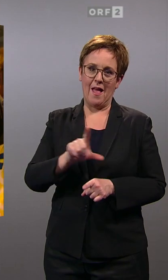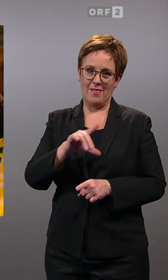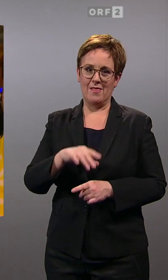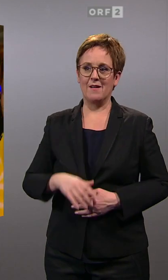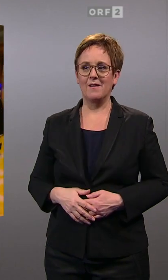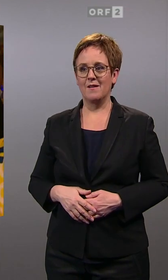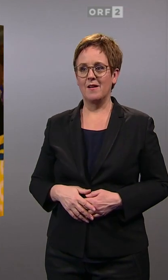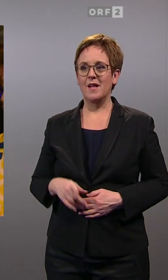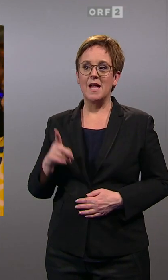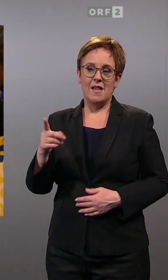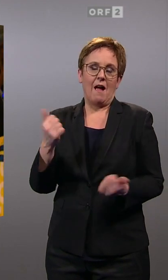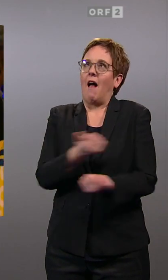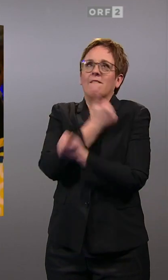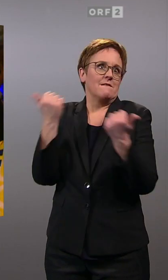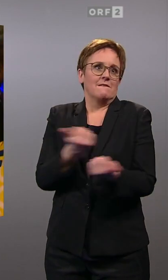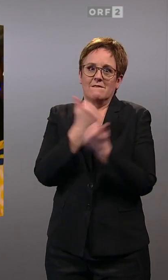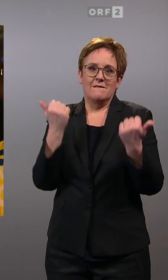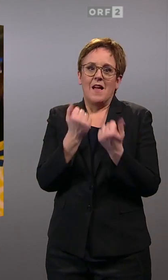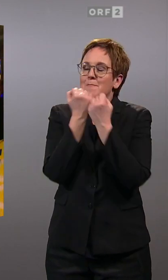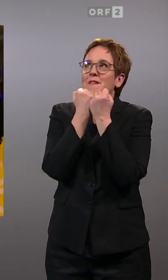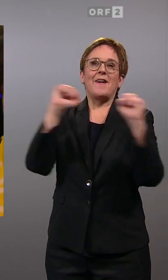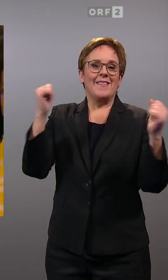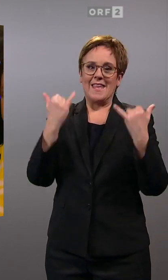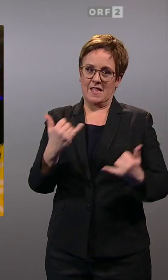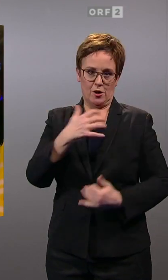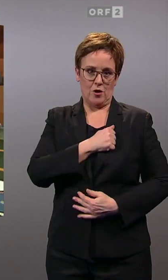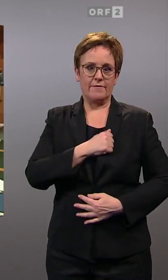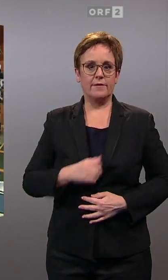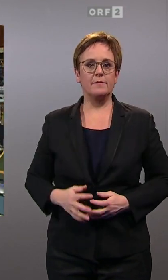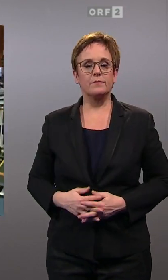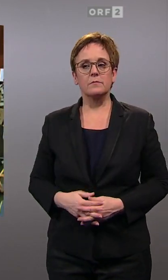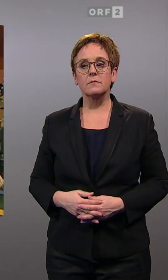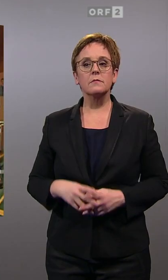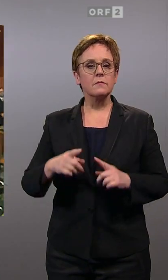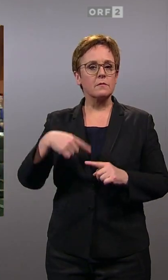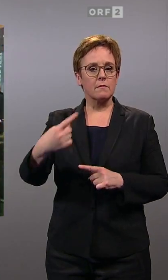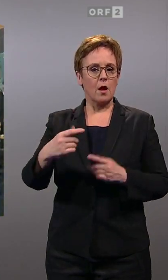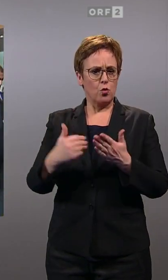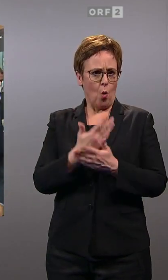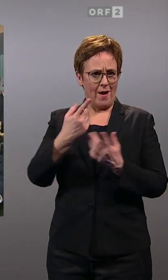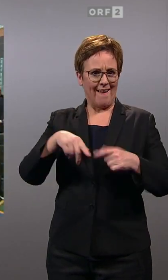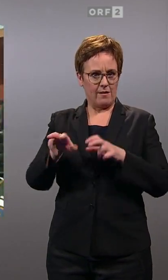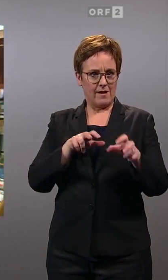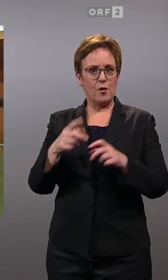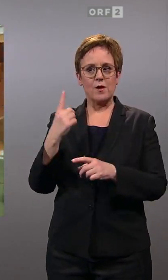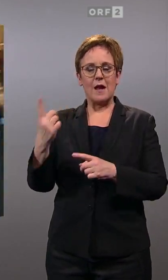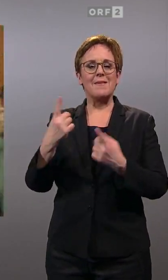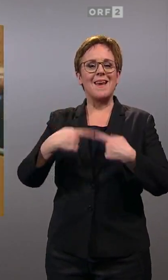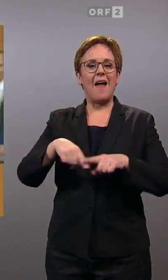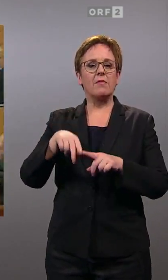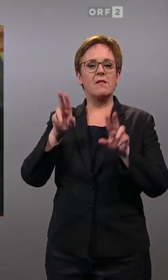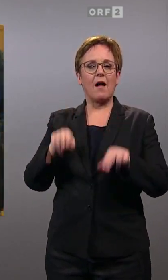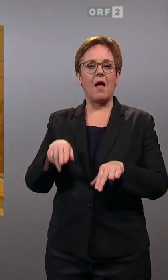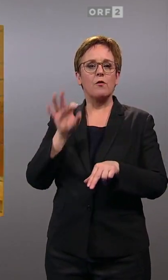Es ist einfach sensationell, es ist einfach befreiend, dass wir es geschafft haben. In der neuen Landesregierung wird sie Landesrätin für